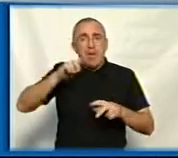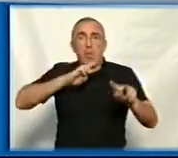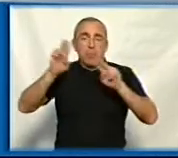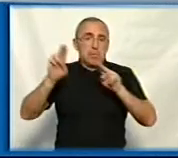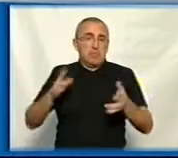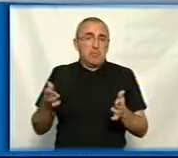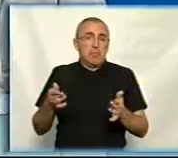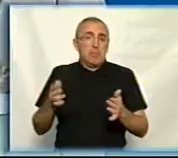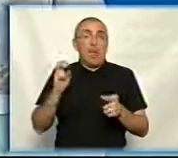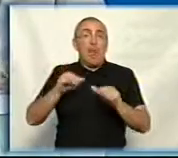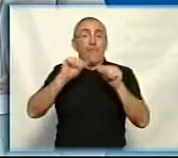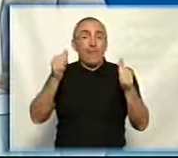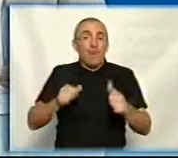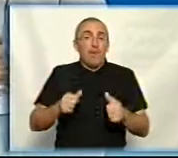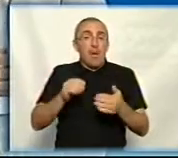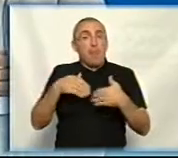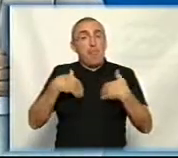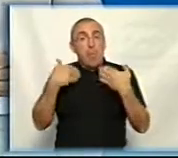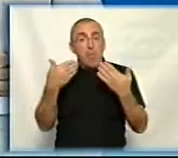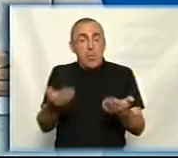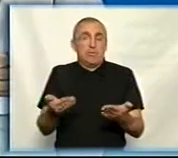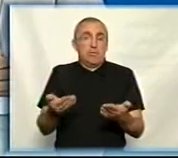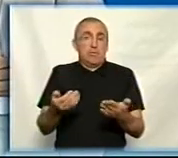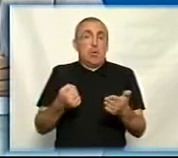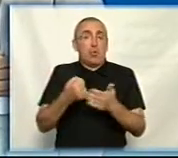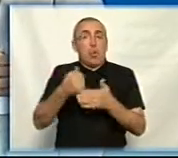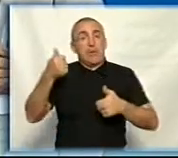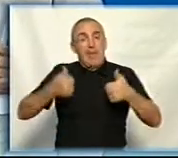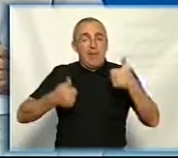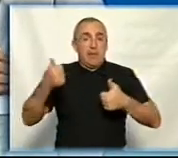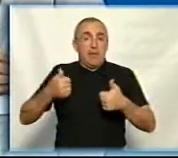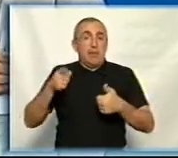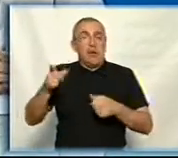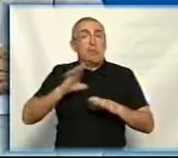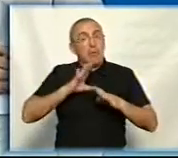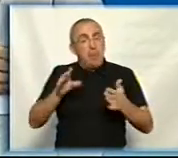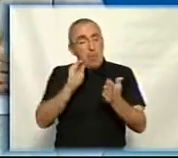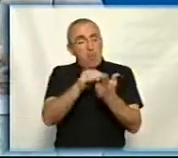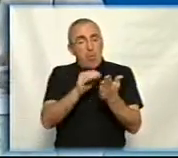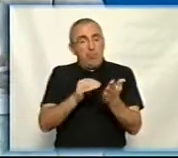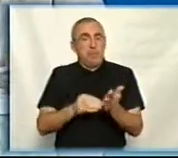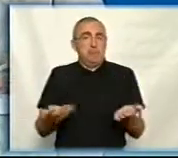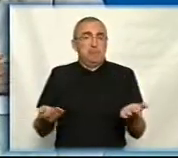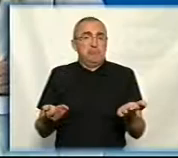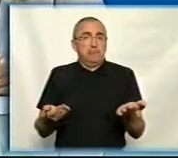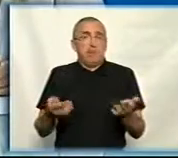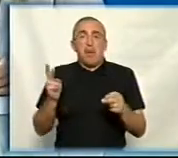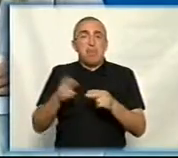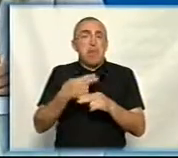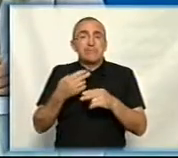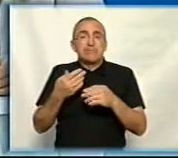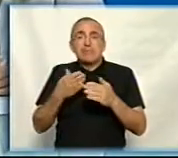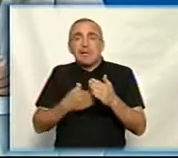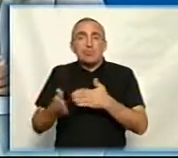дерев. Ну, вже як сформовані просто пропозиції до тендеру, то, мабуть, там не було прописано, що там Так, досить складна ситуація, вона